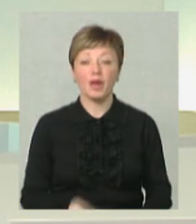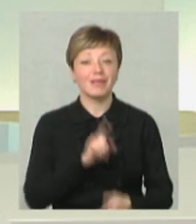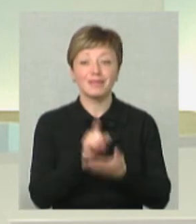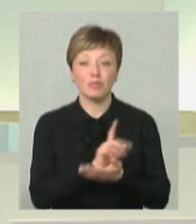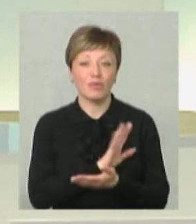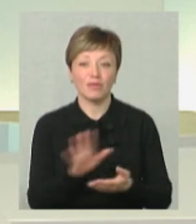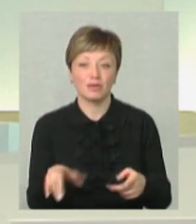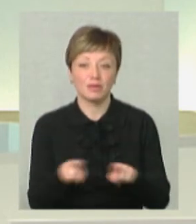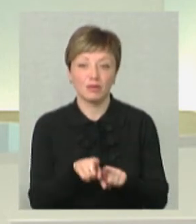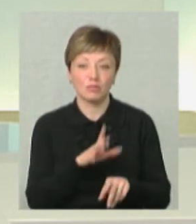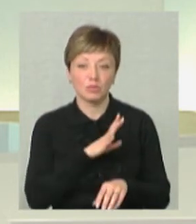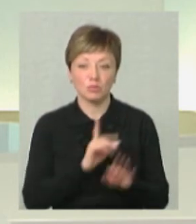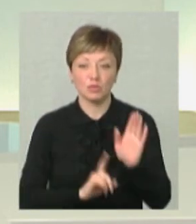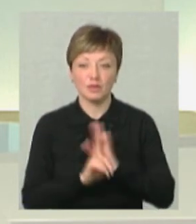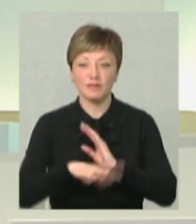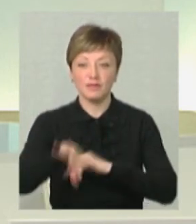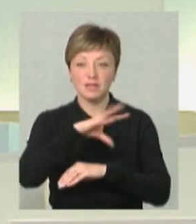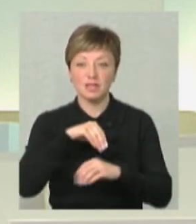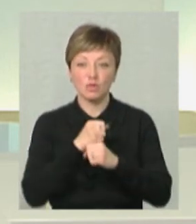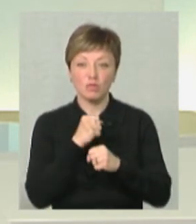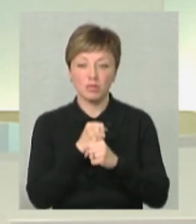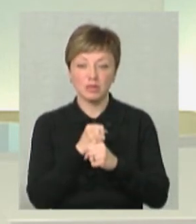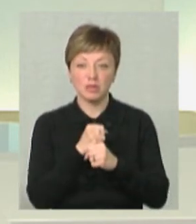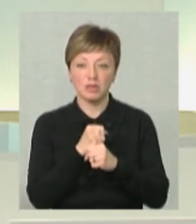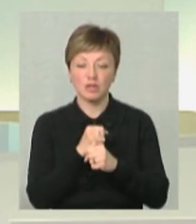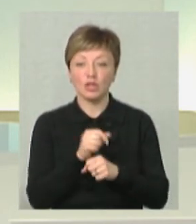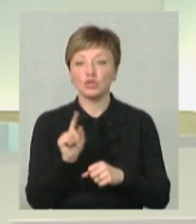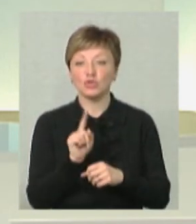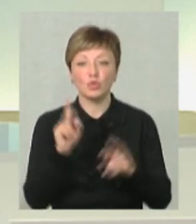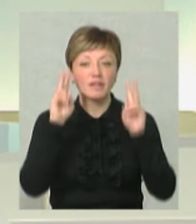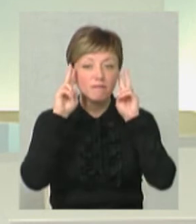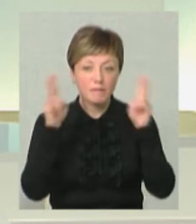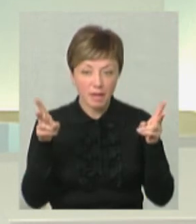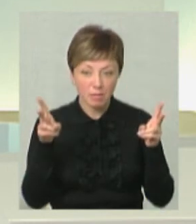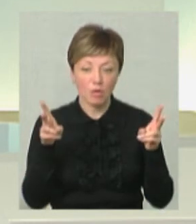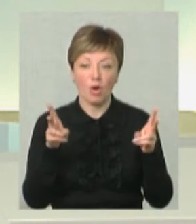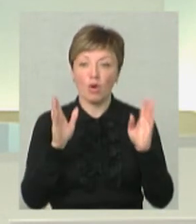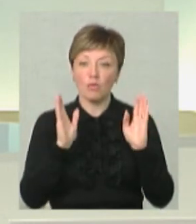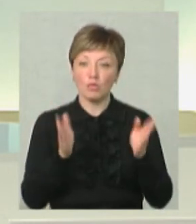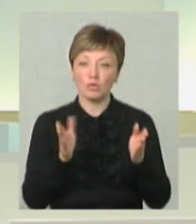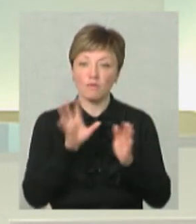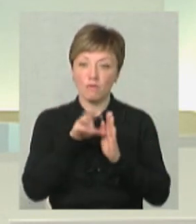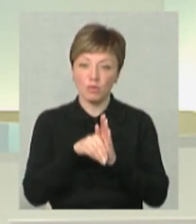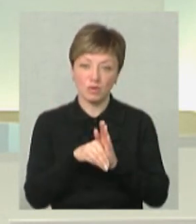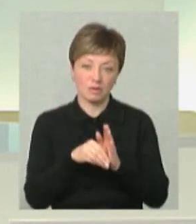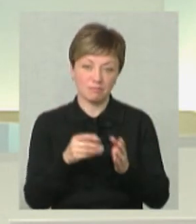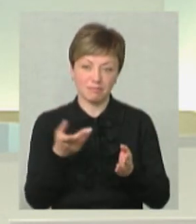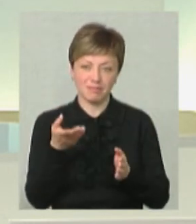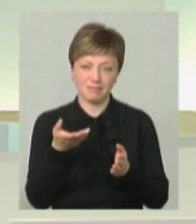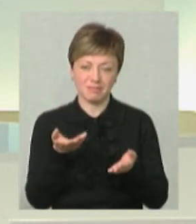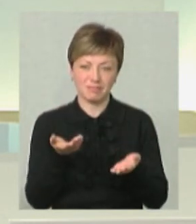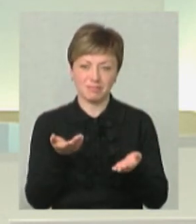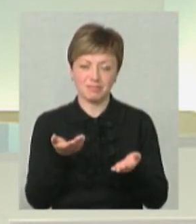повинно бути, бо якщо ми почнемо всі робити те, до чого не вміємо, то ми будемо ходити в паршивих